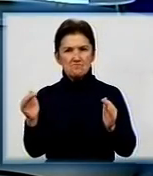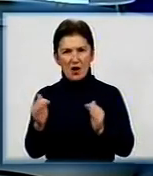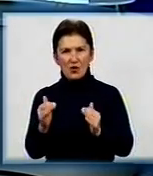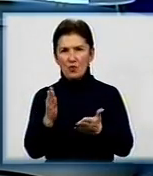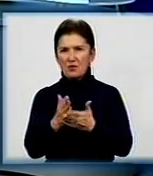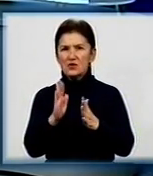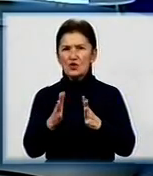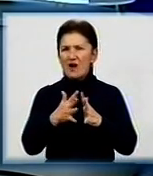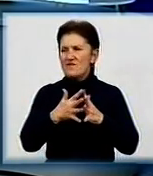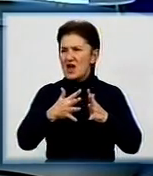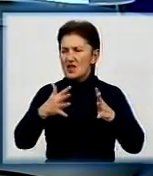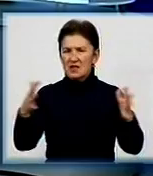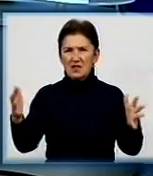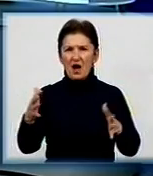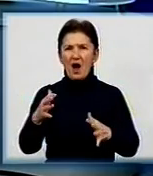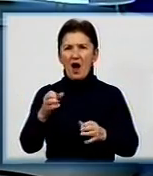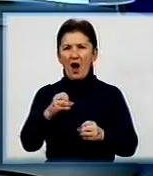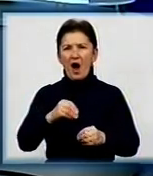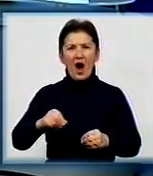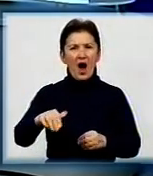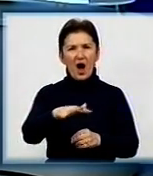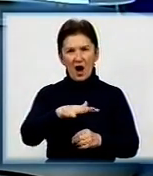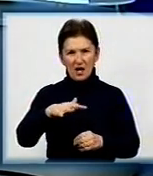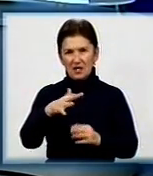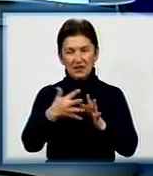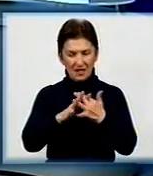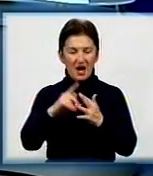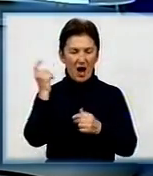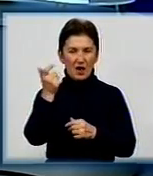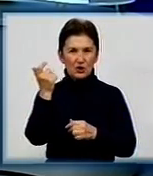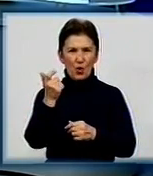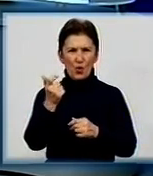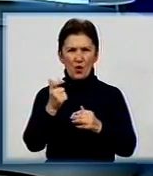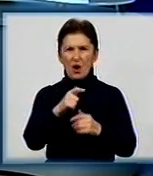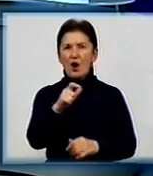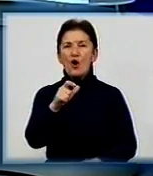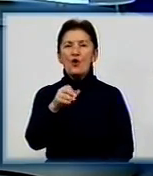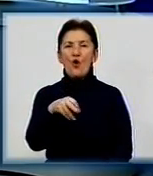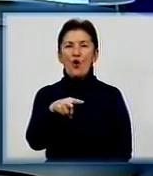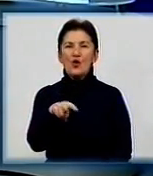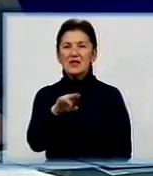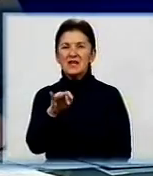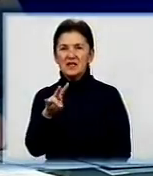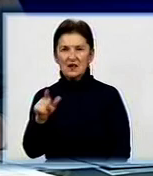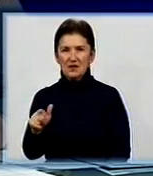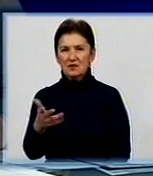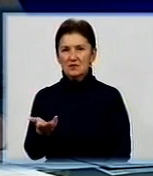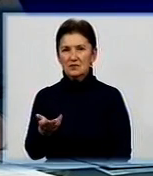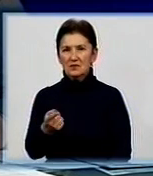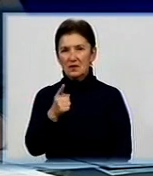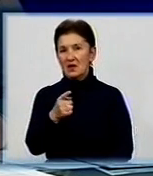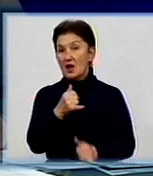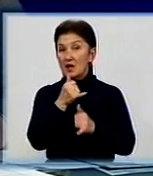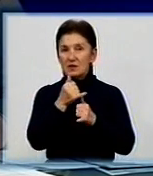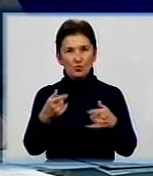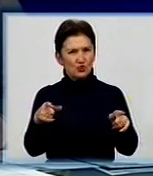великі агрохолдинги. Розкажіть, будь ласка, про роль агрохолдингів і чому немає малих підприємств? Не можна зовсім